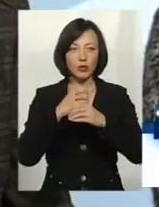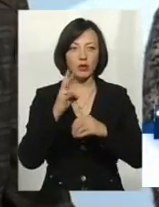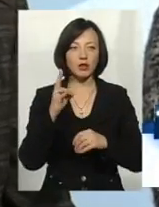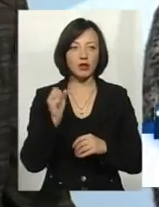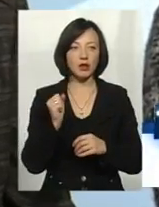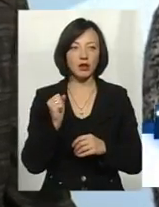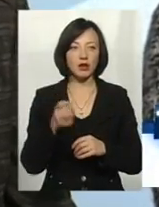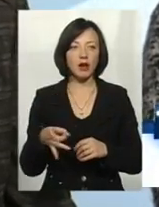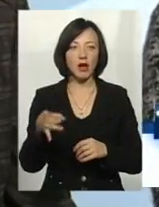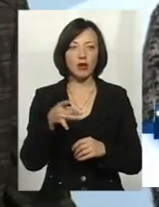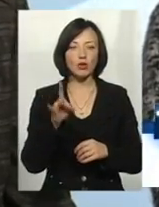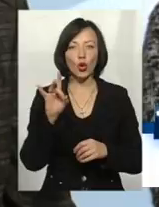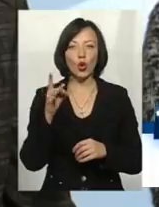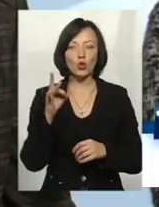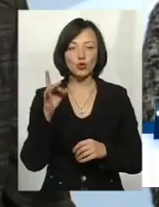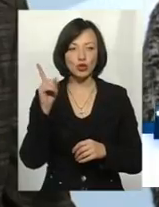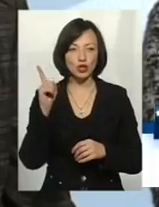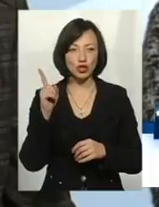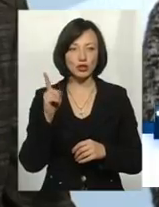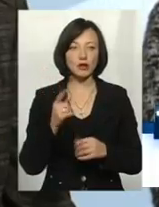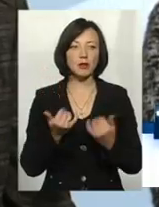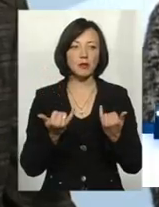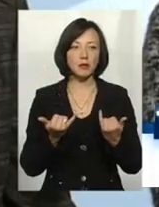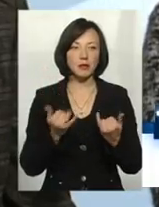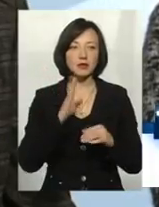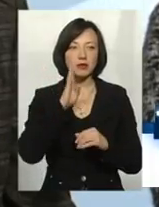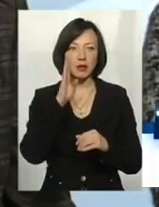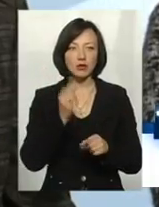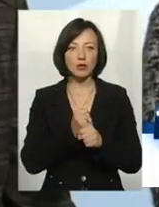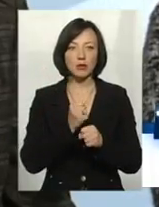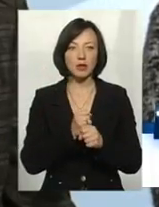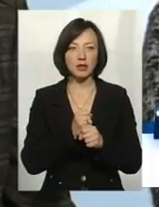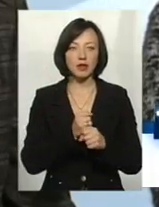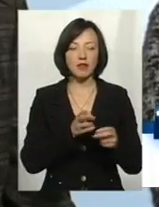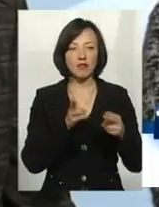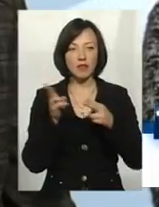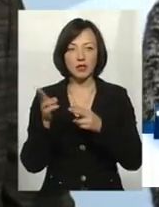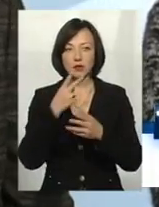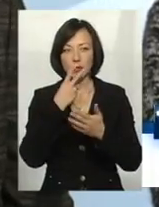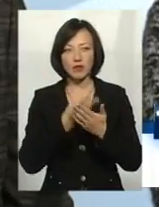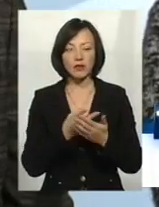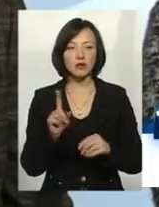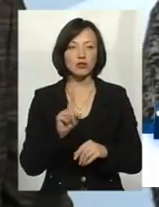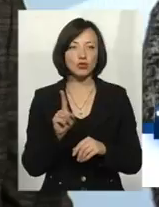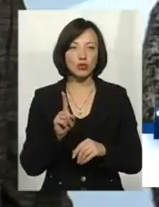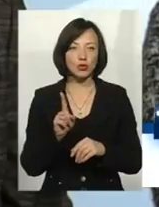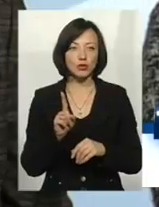мікрорайоні Ружична. Ми сьогодні зранку робили виїзд, вони подивилися, що